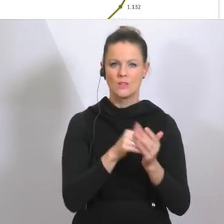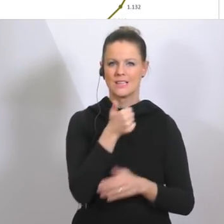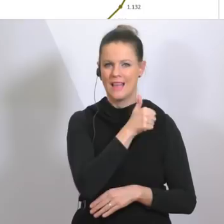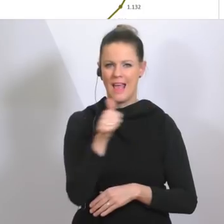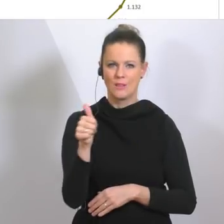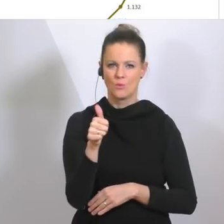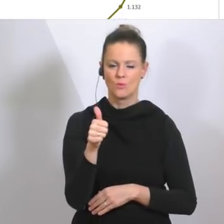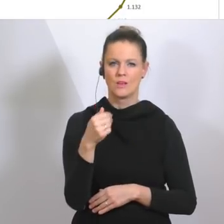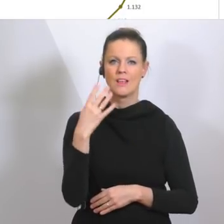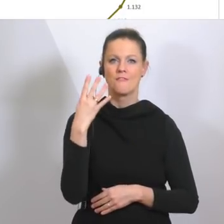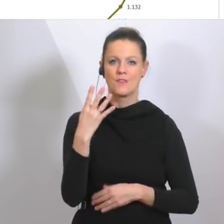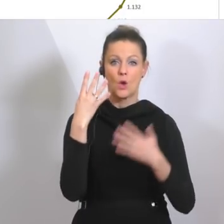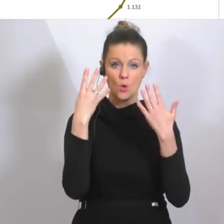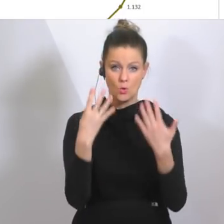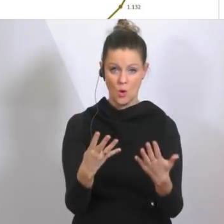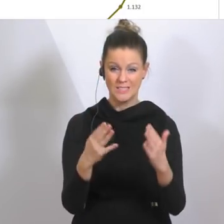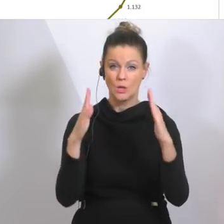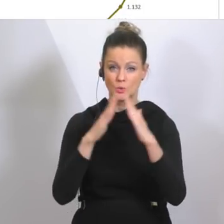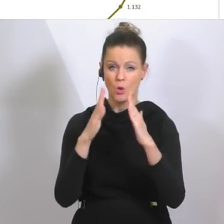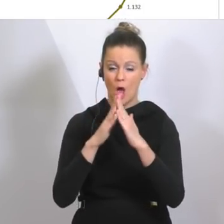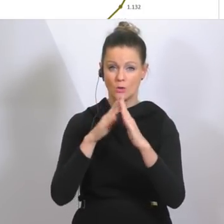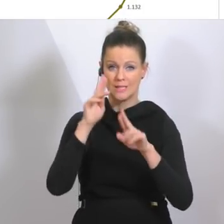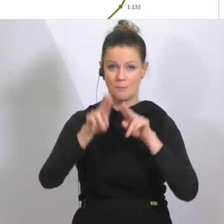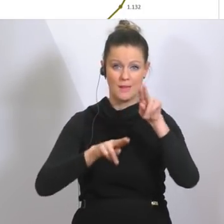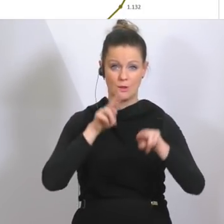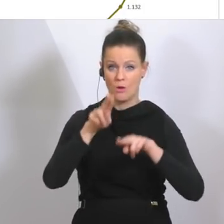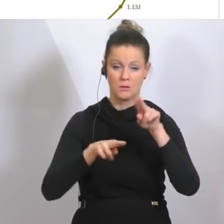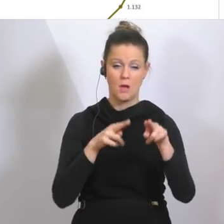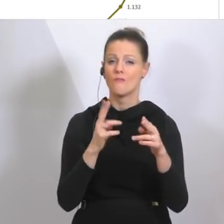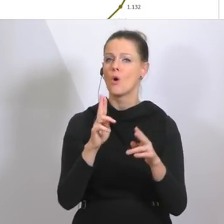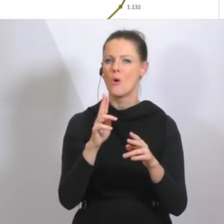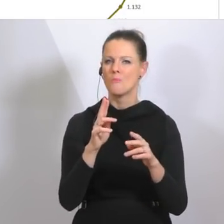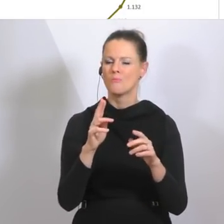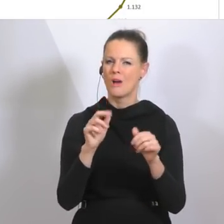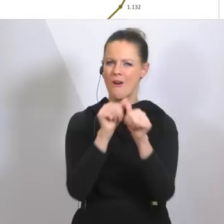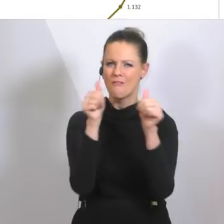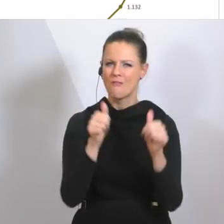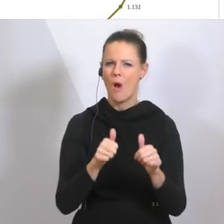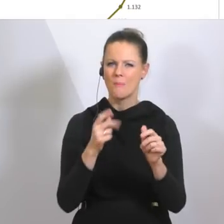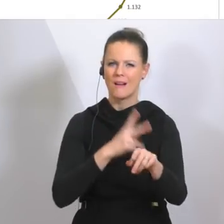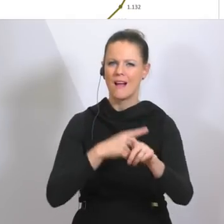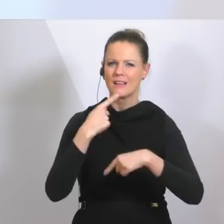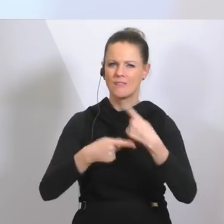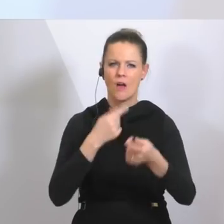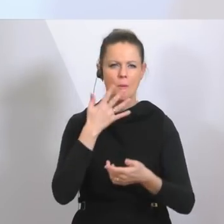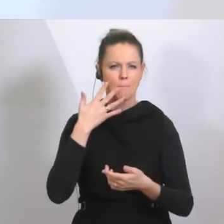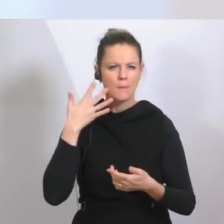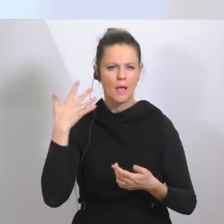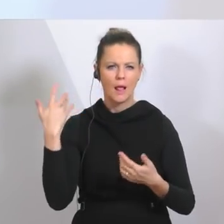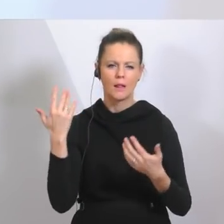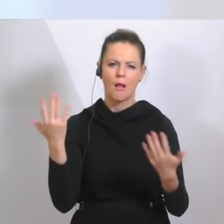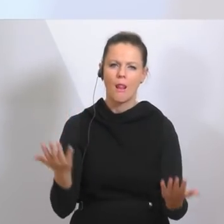werden zu Hause betreut, weil es äußerst milde Krankheitsverläufe sind. Das ist eine